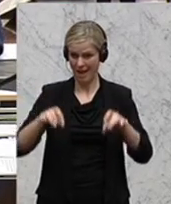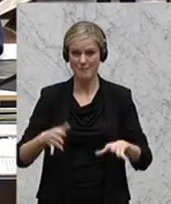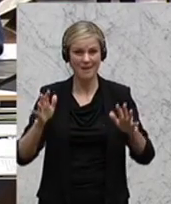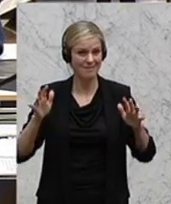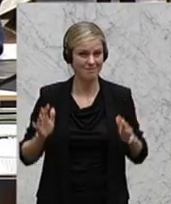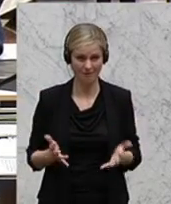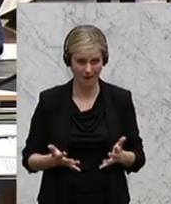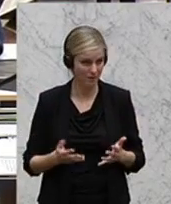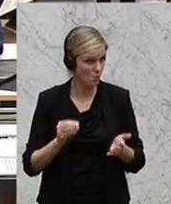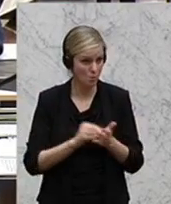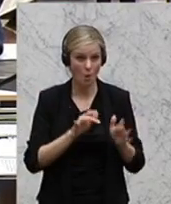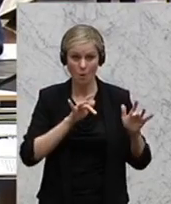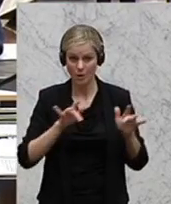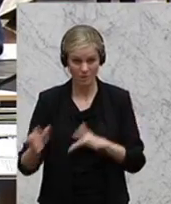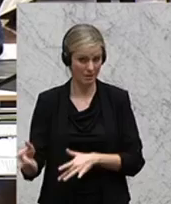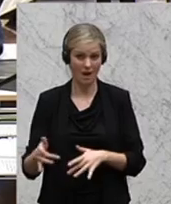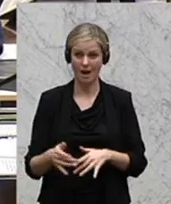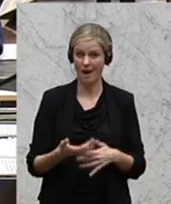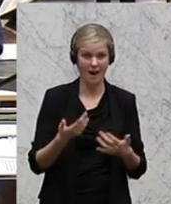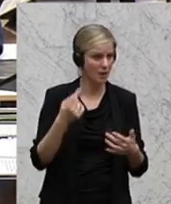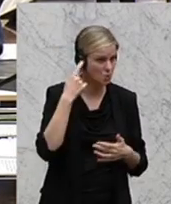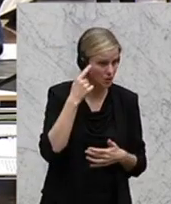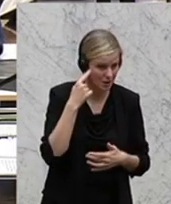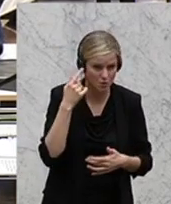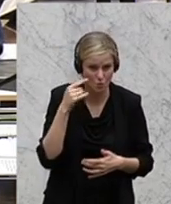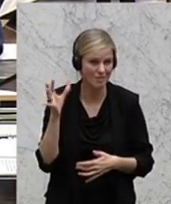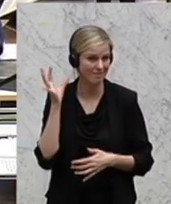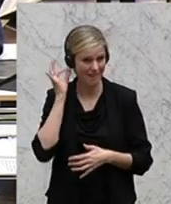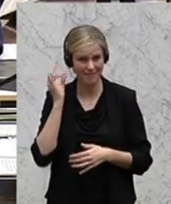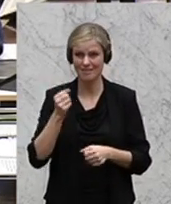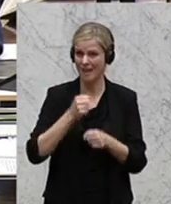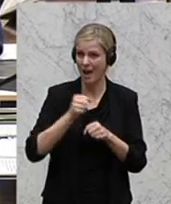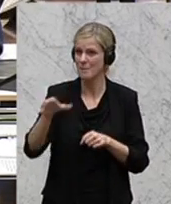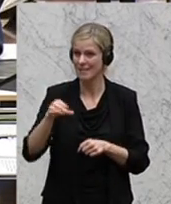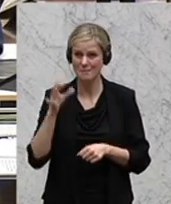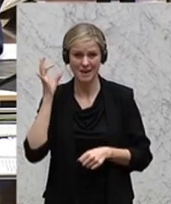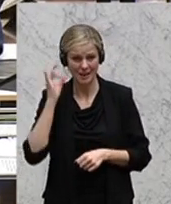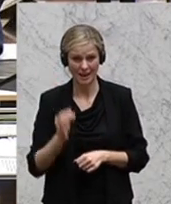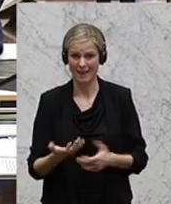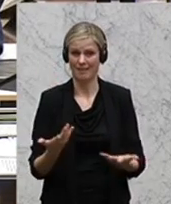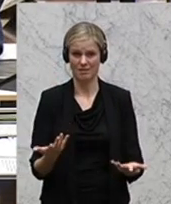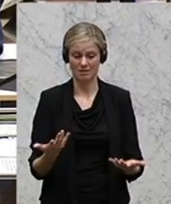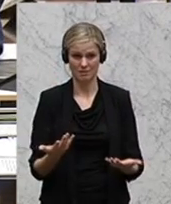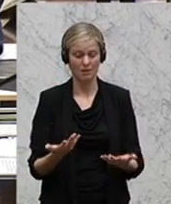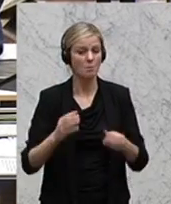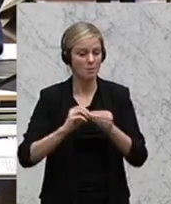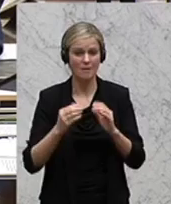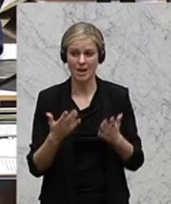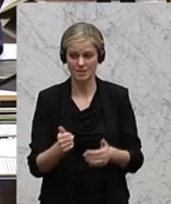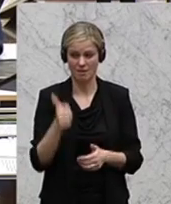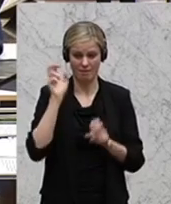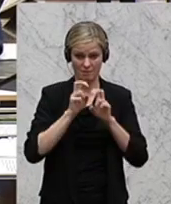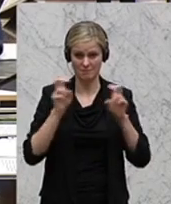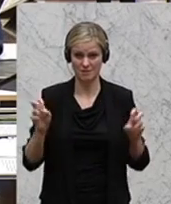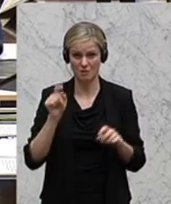Arbeitnehmern und Arbeitnehmerinnen, unter den Studenten und Studentinnen. Das Problem sitzt hinter mir und vor Ihnen, meine Kolleginnen